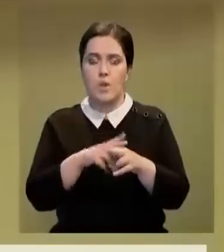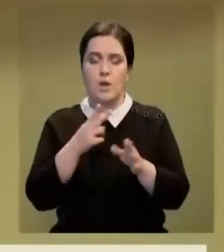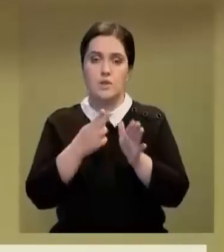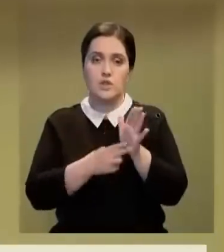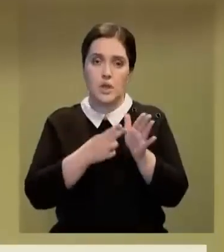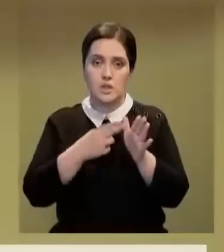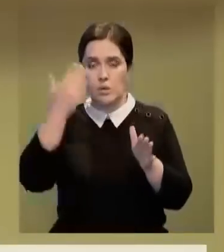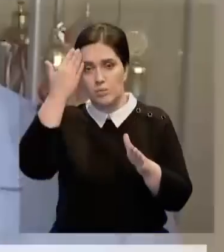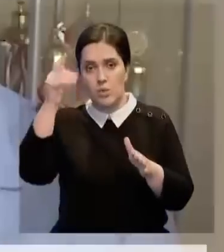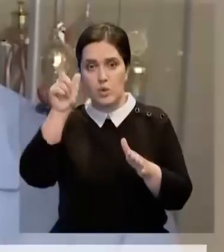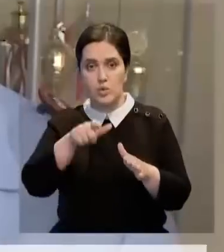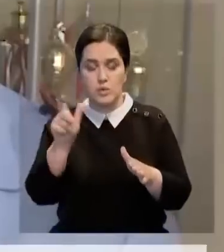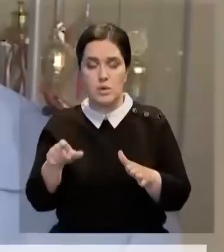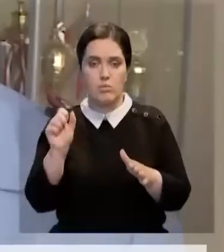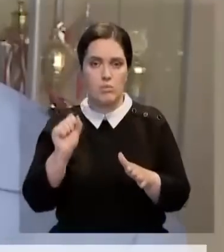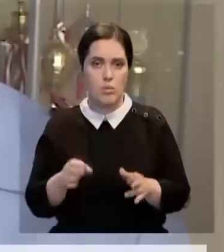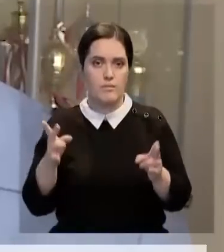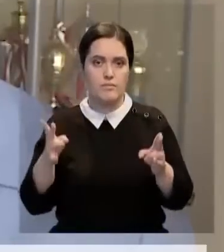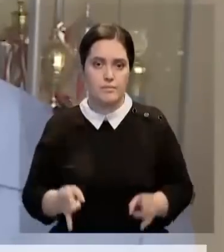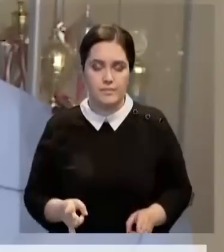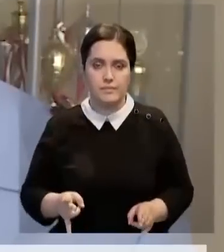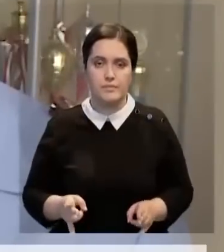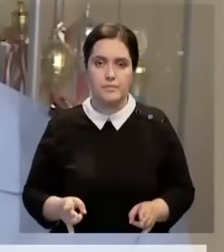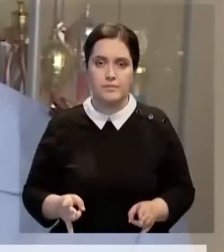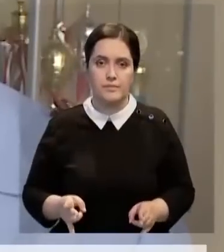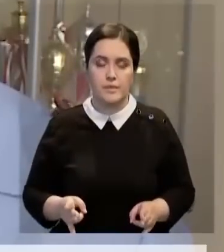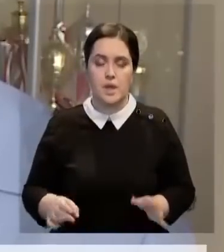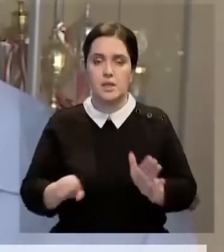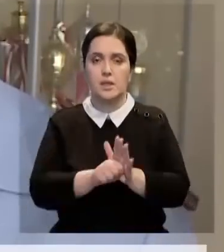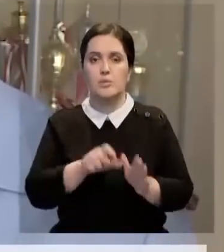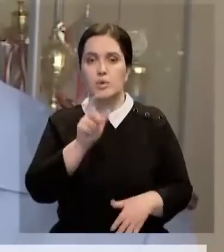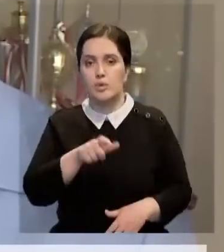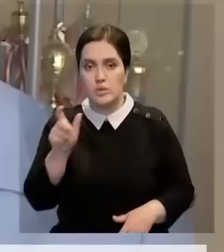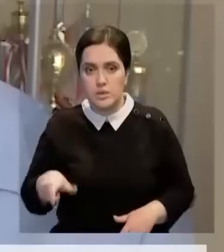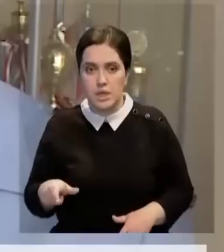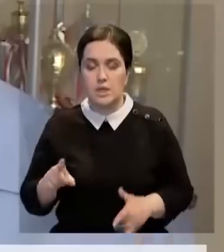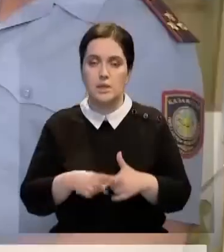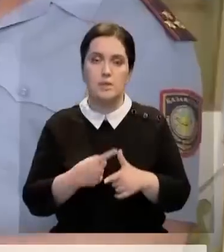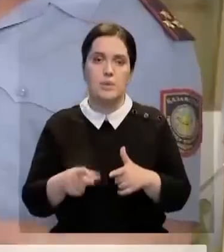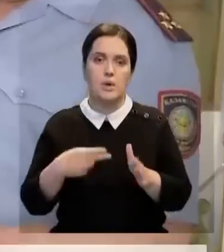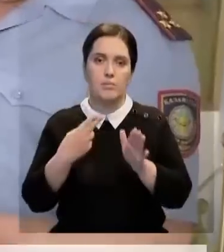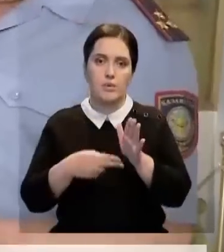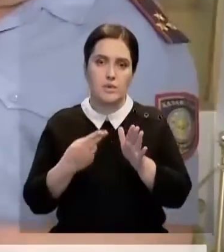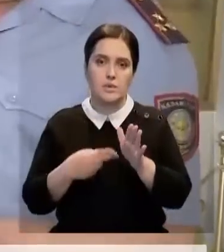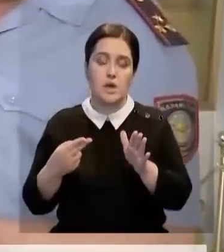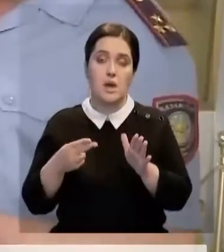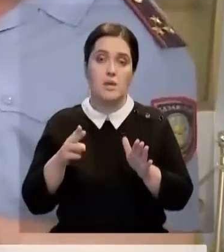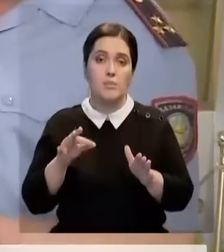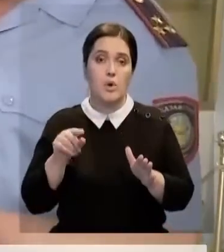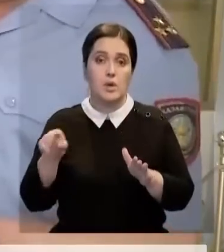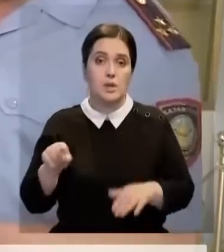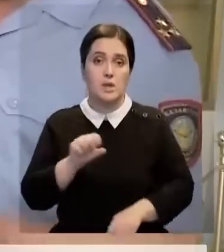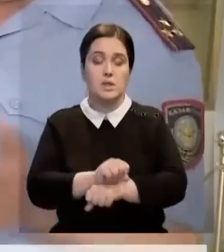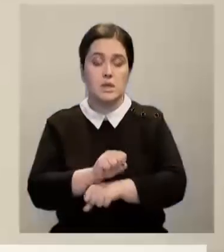дорог по сторонам лиц чревато серьезными последствиями. То есть гибелью людей или сходом поездов. Действительно, по этой станции